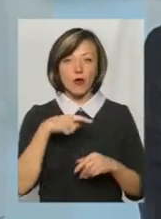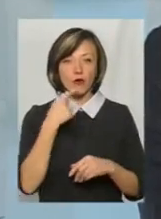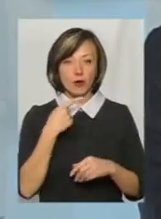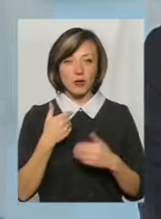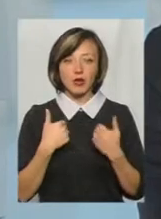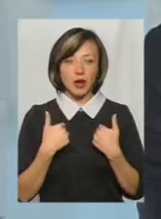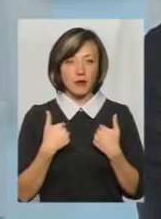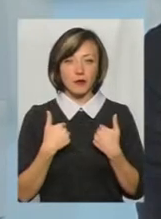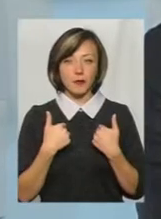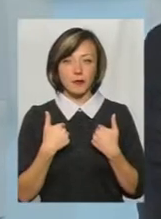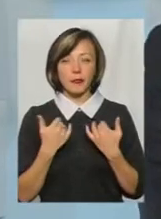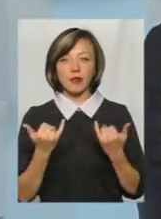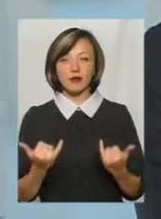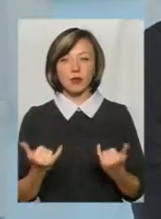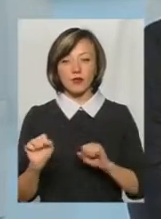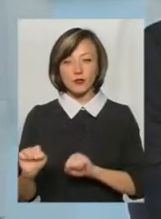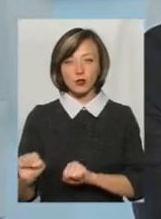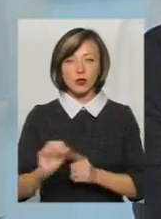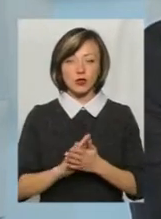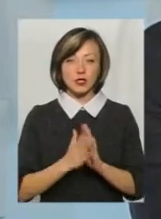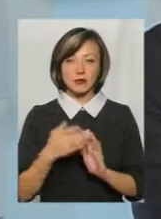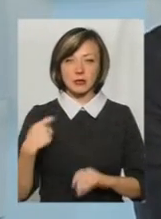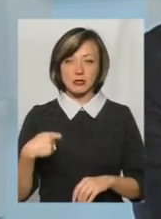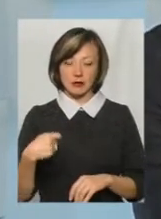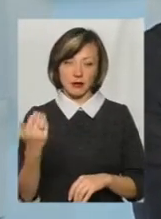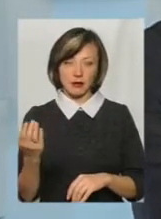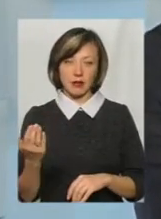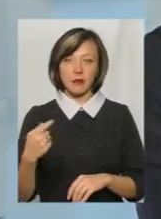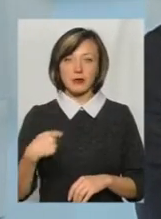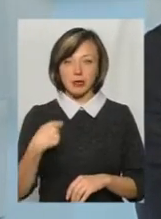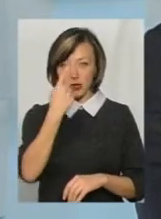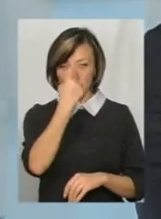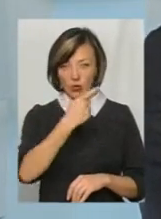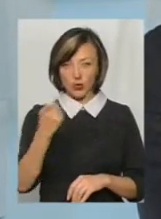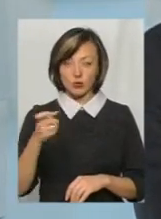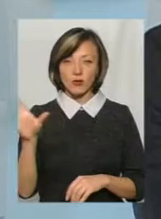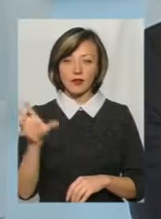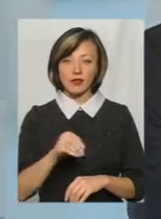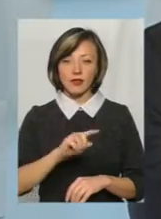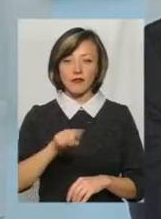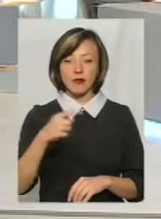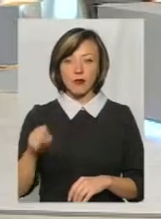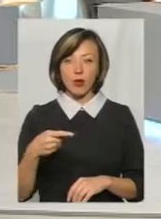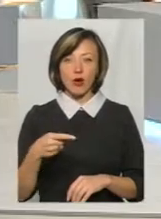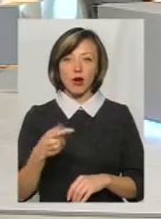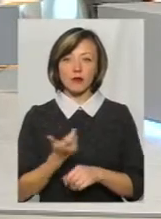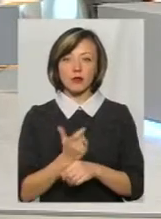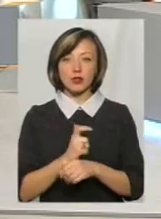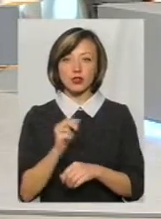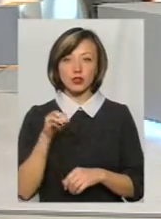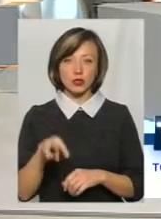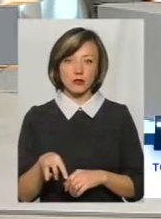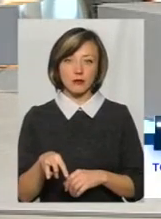сьогодні відстою позицію президента. Президент наголошував на всіх вимогах і на більше, чим